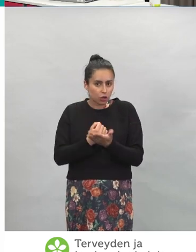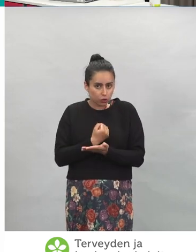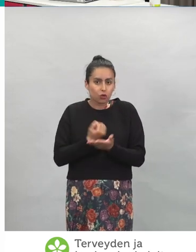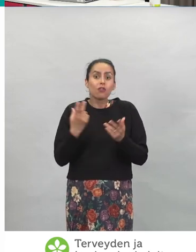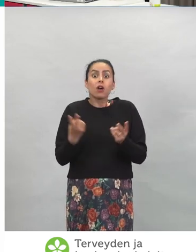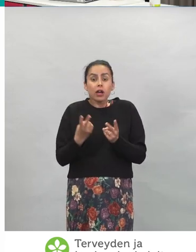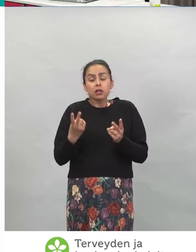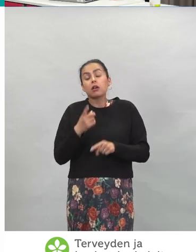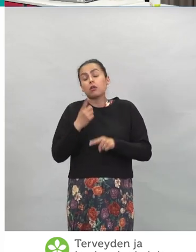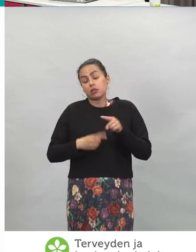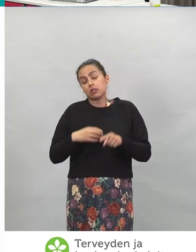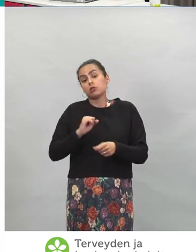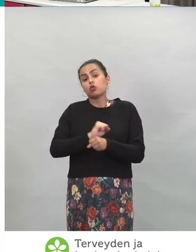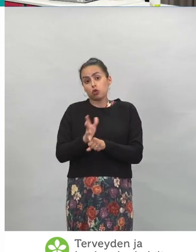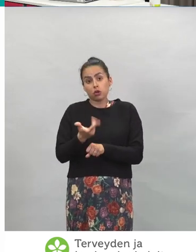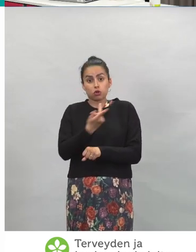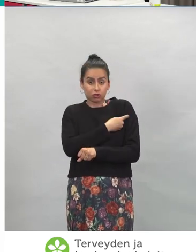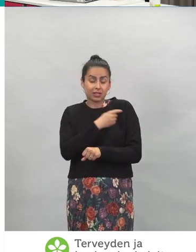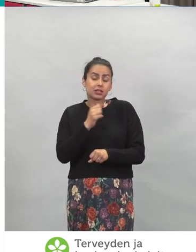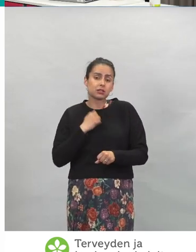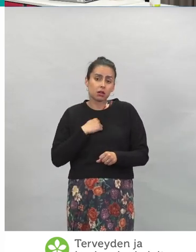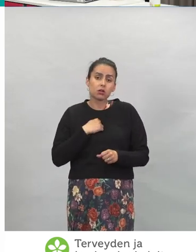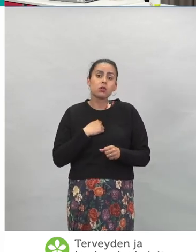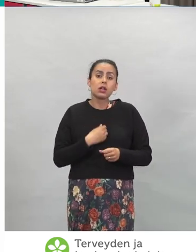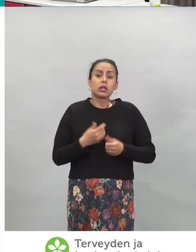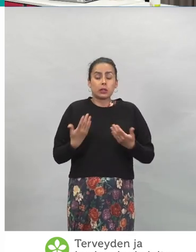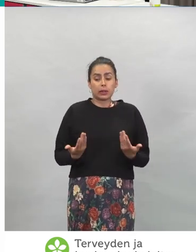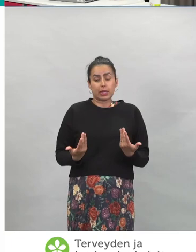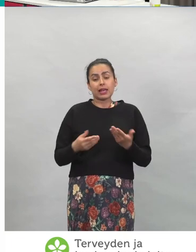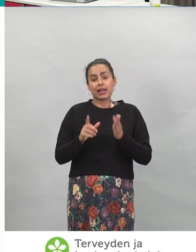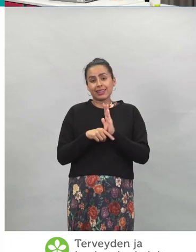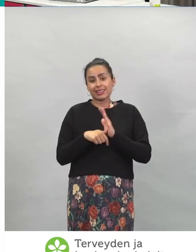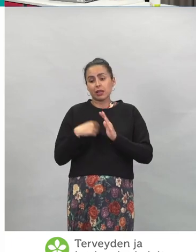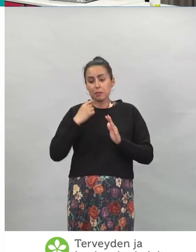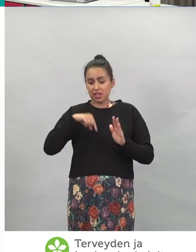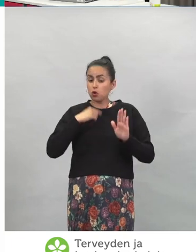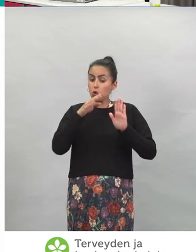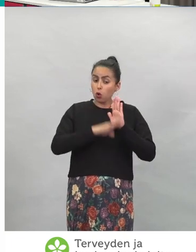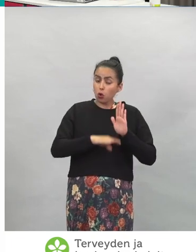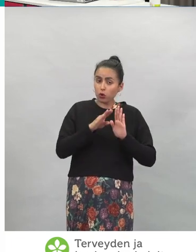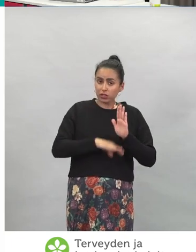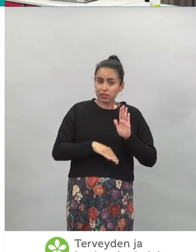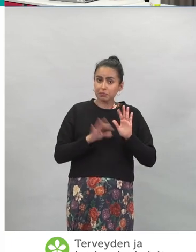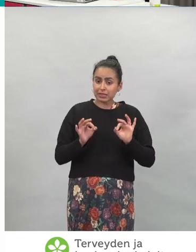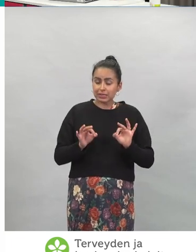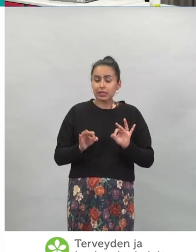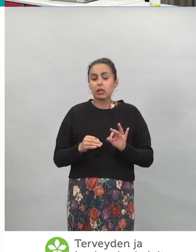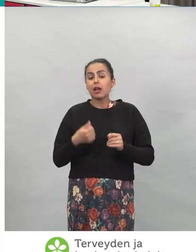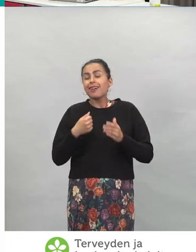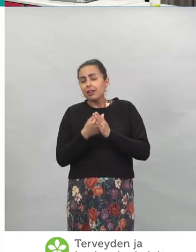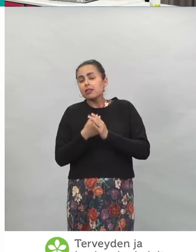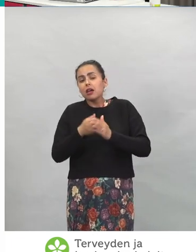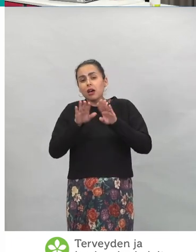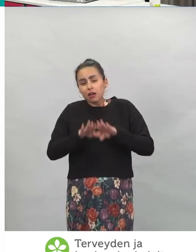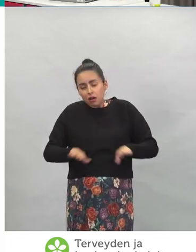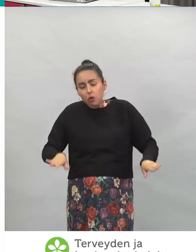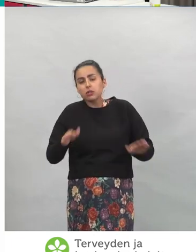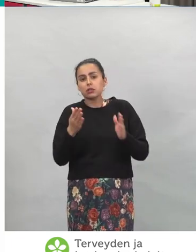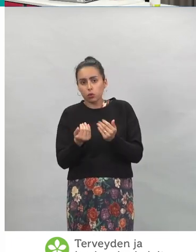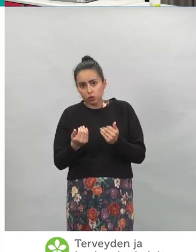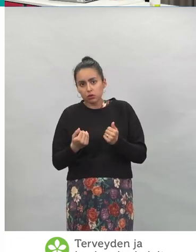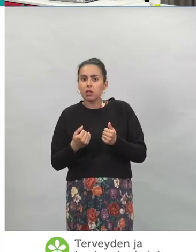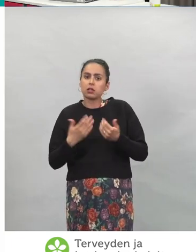sen koronarokotuksen. Niin tällä hetkellä ohjeistus on se, että odota ihan rauhassa. Näitä muutoksetöitä